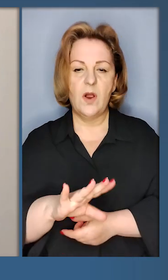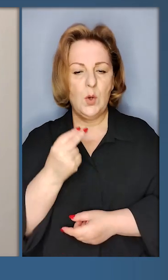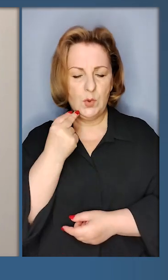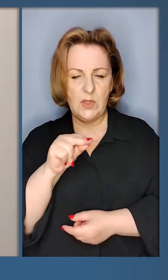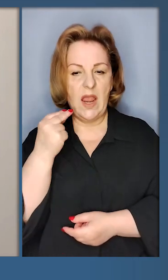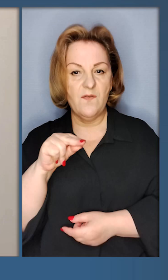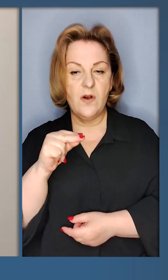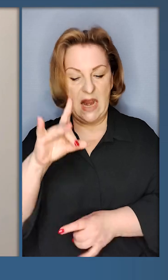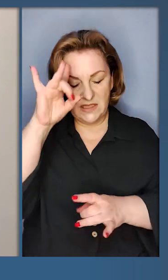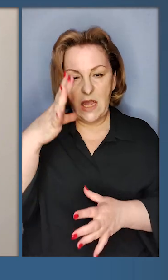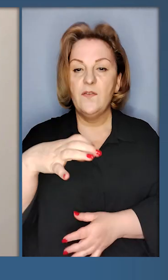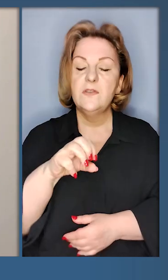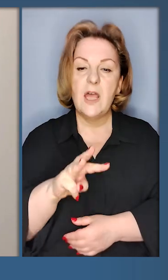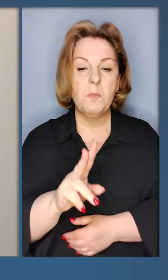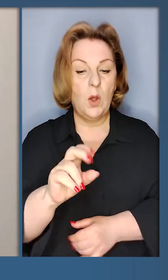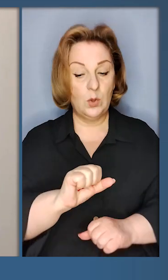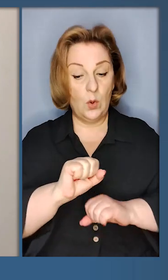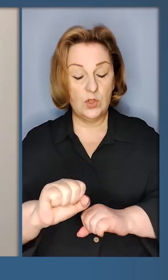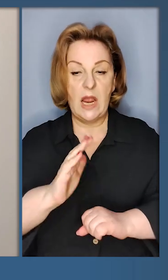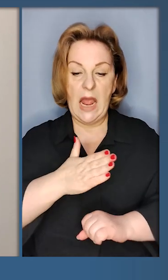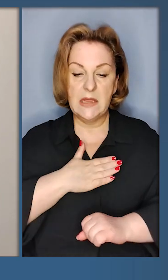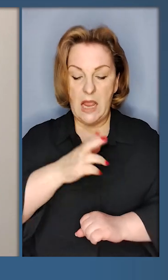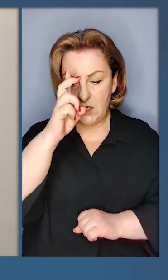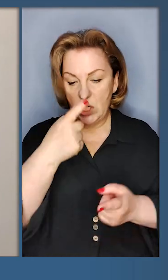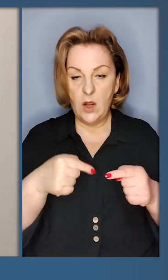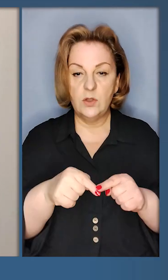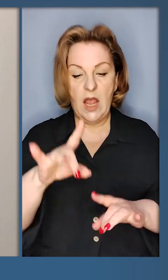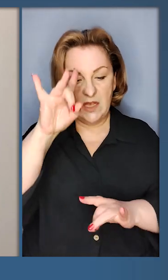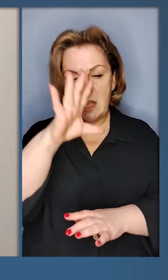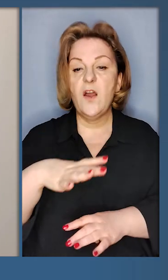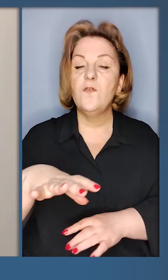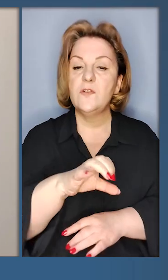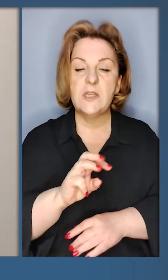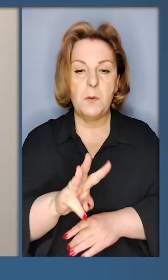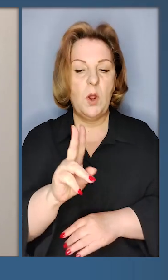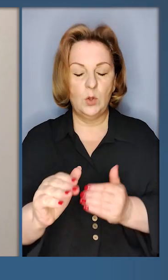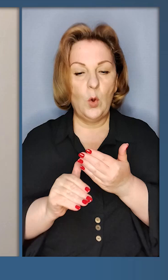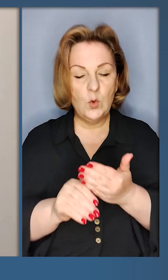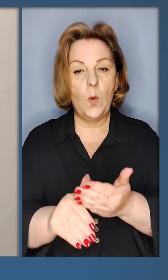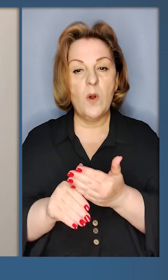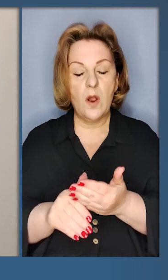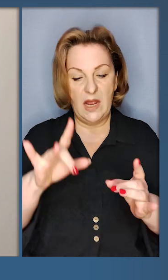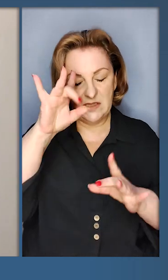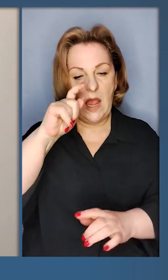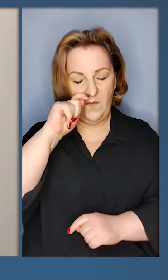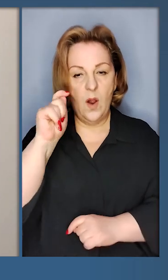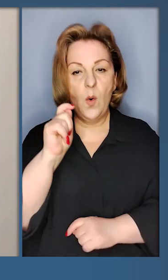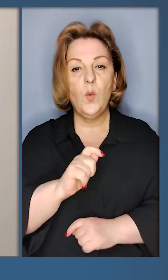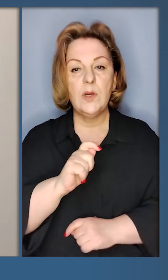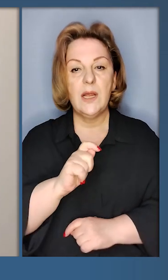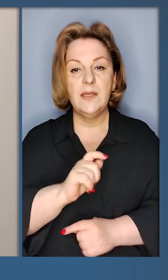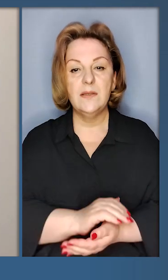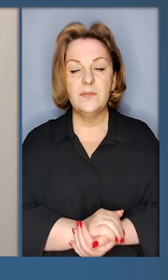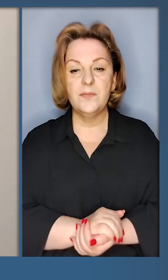завжди. Ви дуже ефективні. Слава усім, хто захищає нашу державу. Слава усім, хто допомагає.